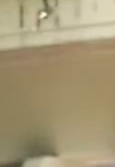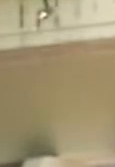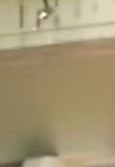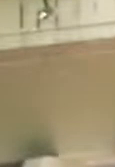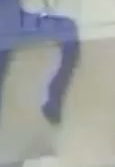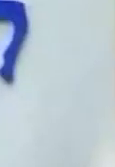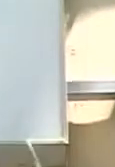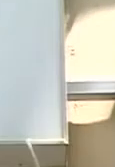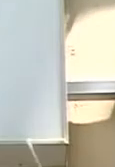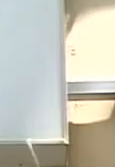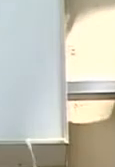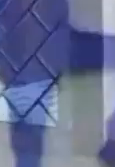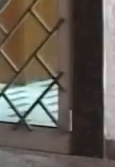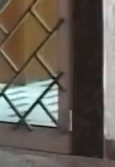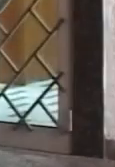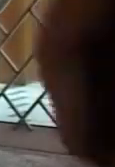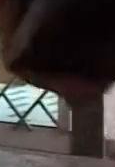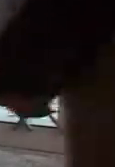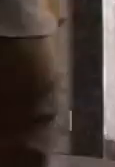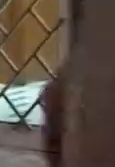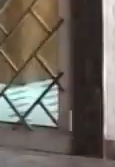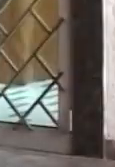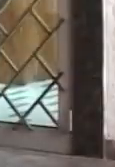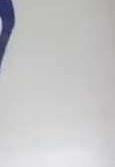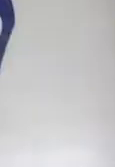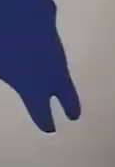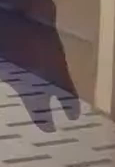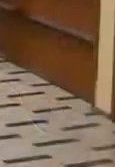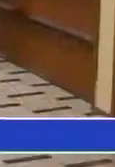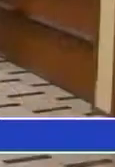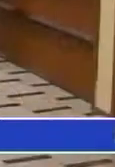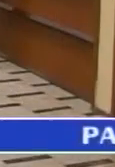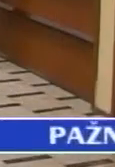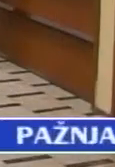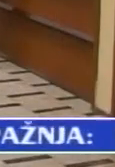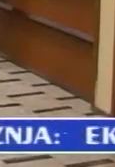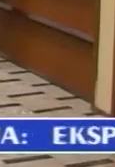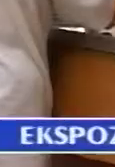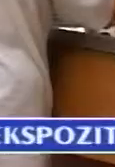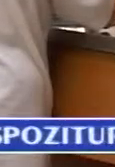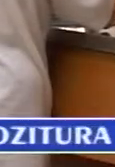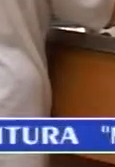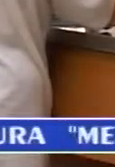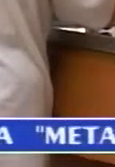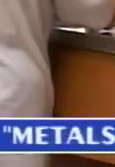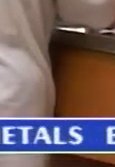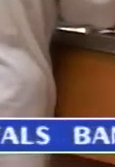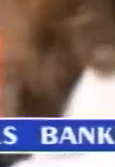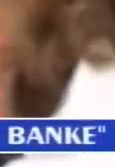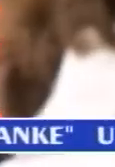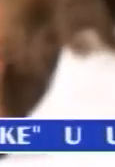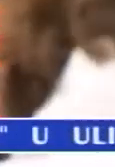Stanite pod našu zastavu Metals banka Vaša banka Banka velikih razvojnih